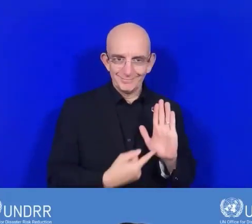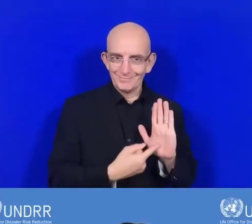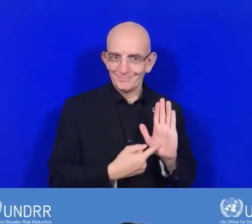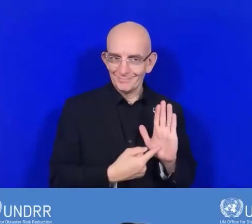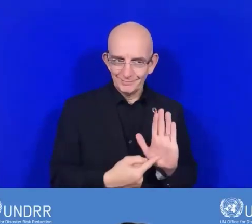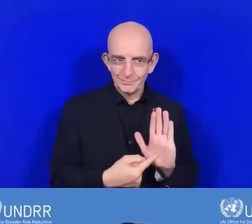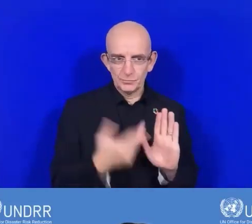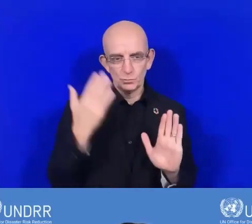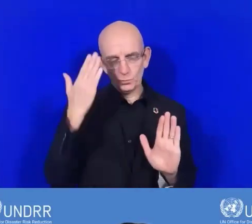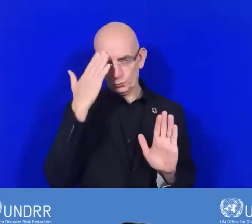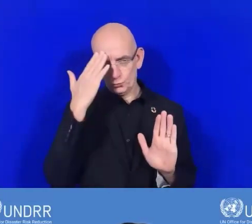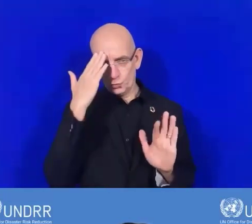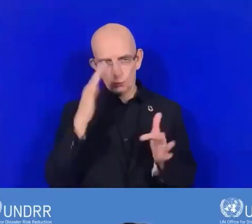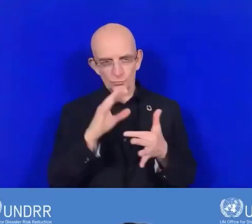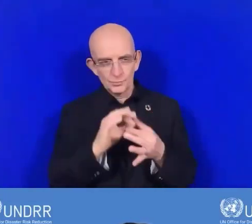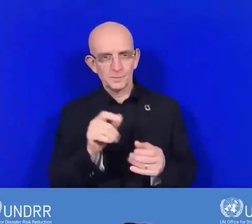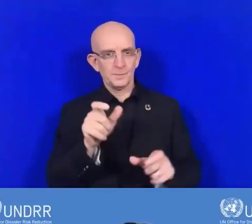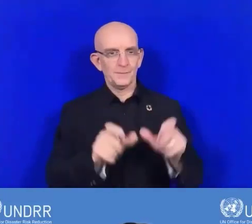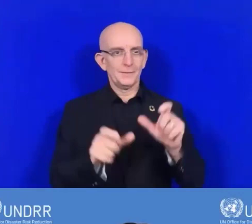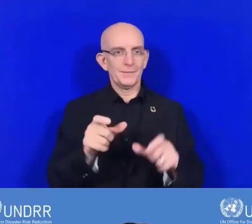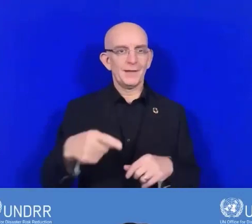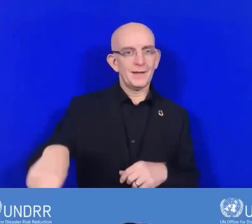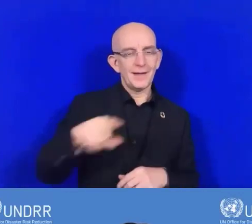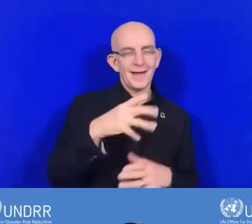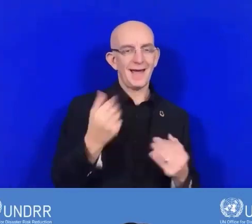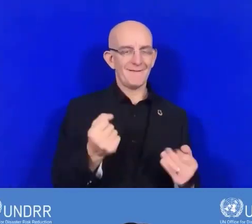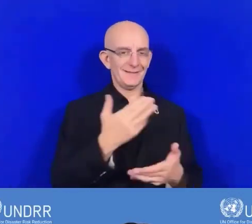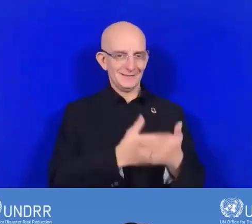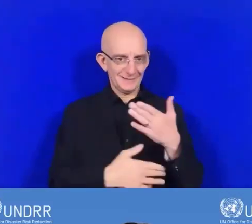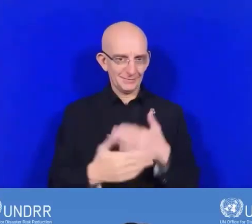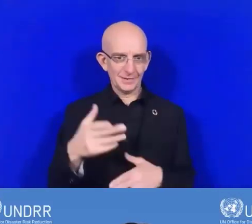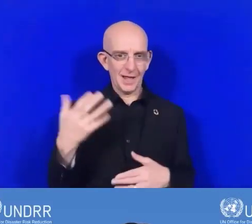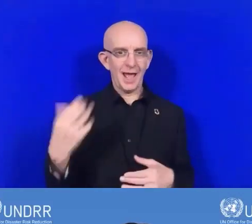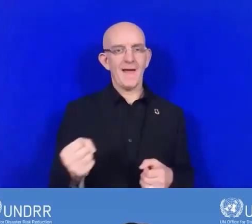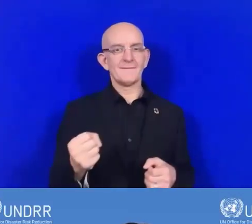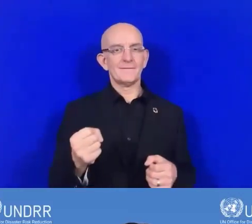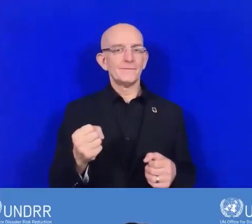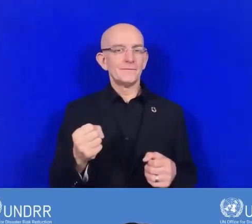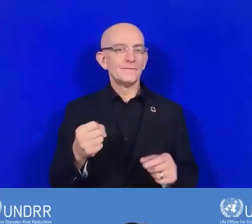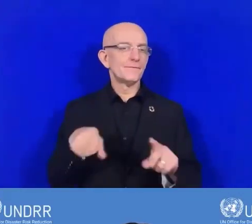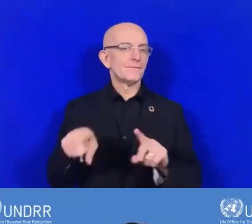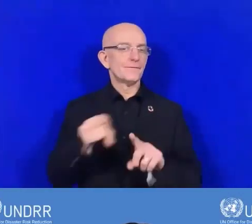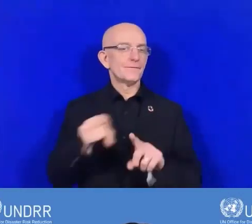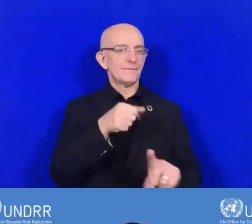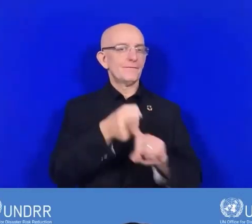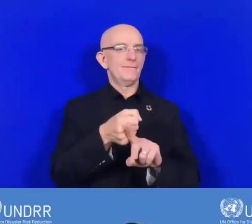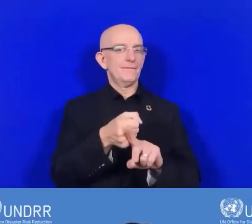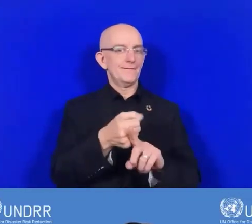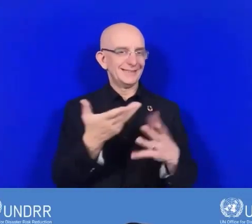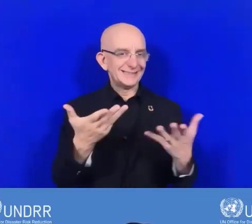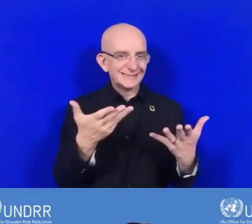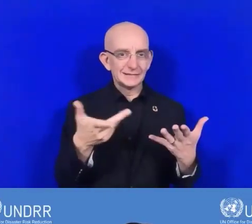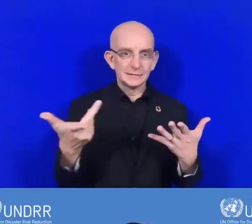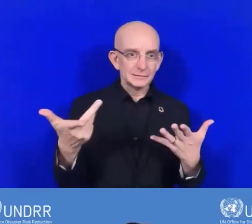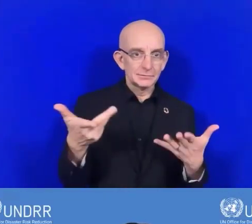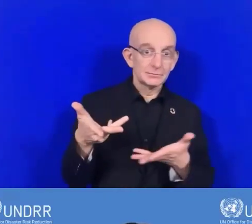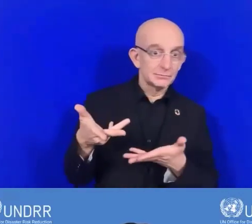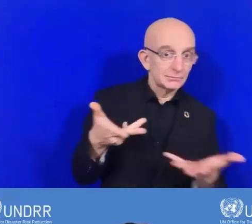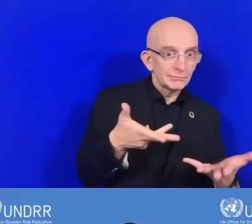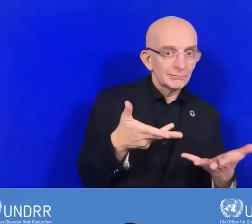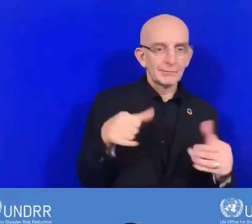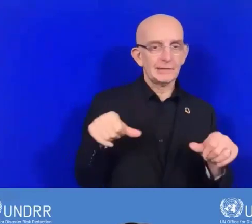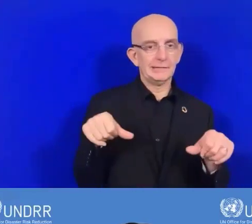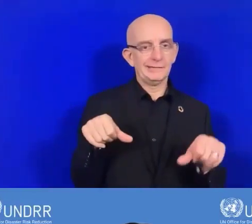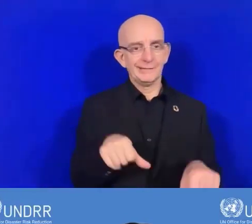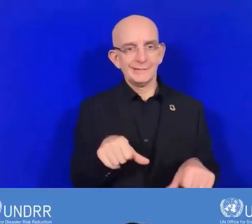souvent beaucoup de soucis en termes d'achat de marchandises. Et au niveau